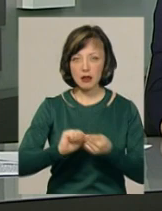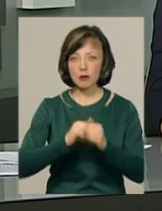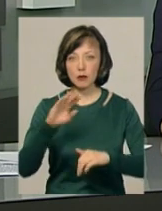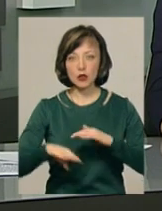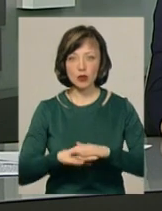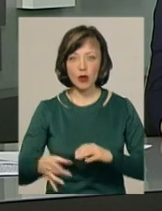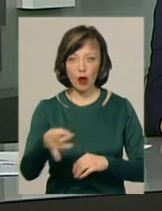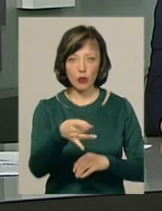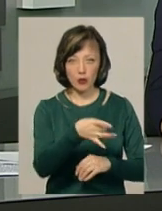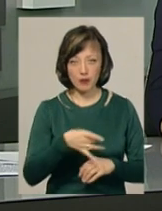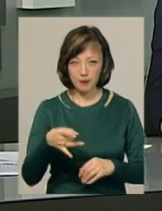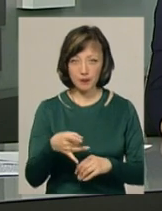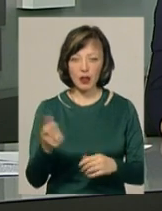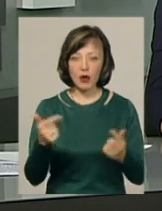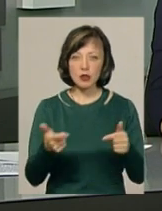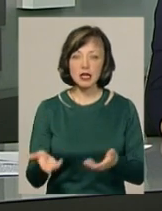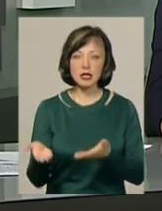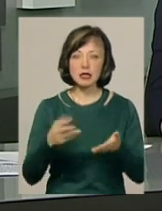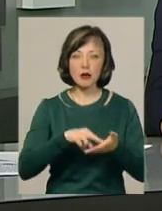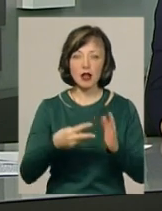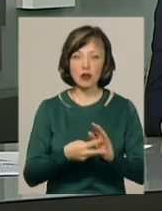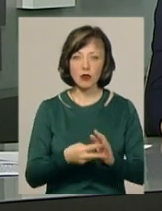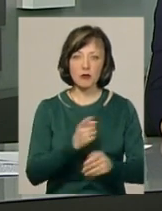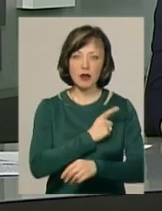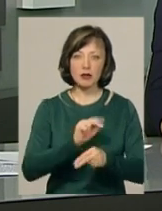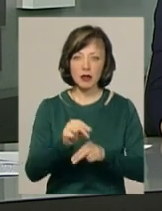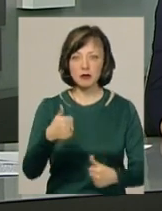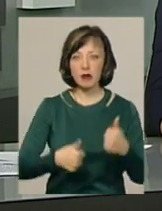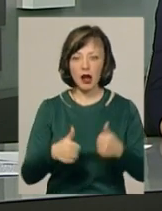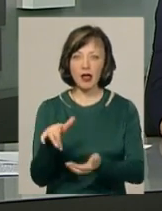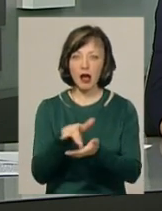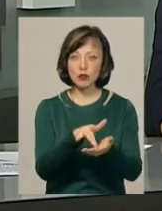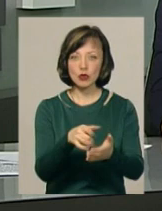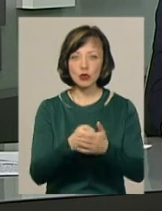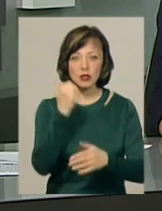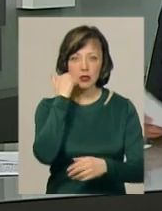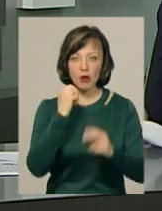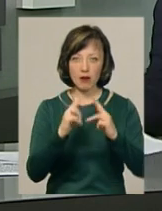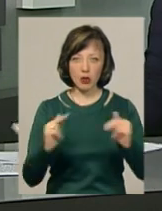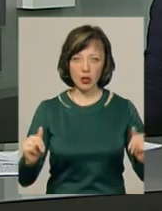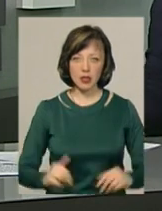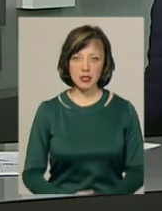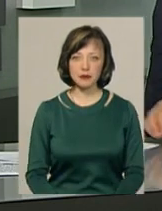'янець-Подільського районів. Для гостей також заплановані майстер-класи, змагання та екскурсія до Старої фортеці.